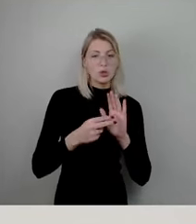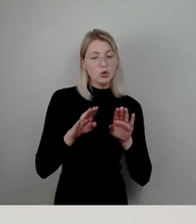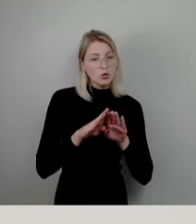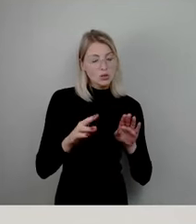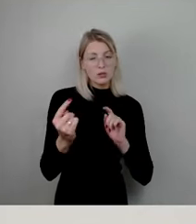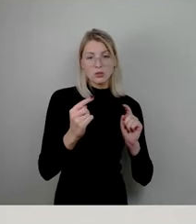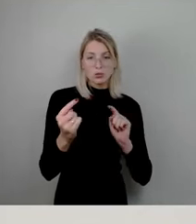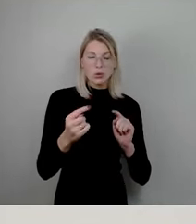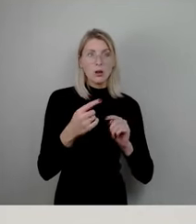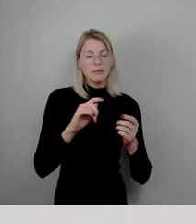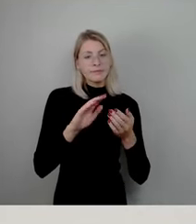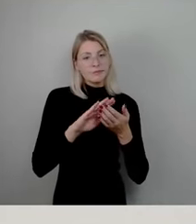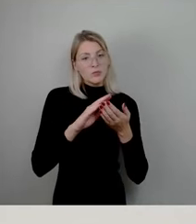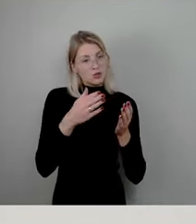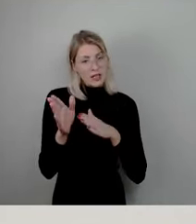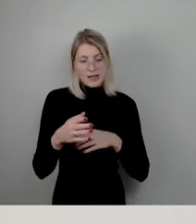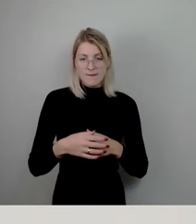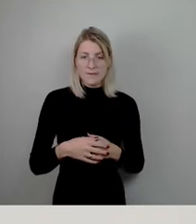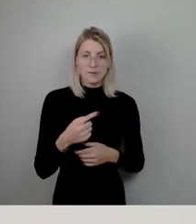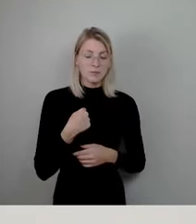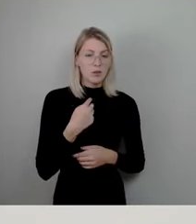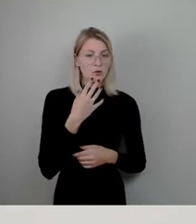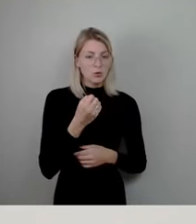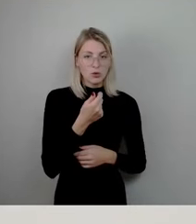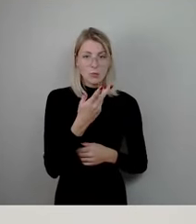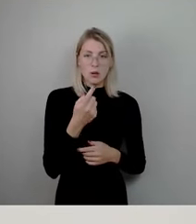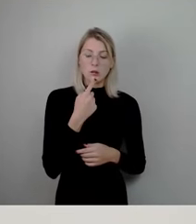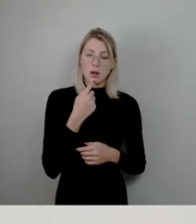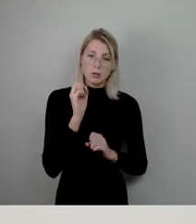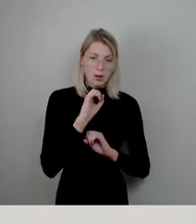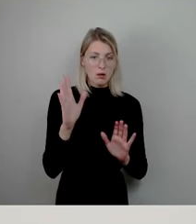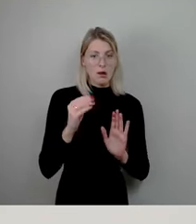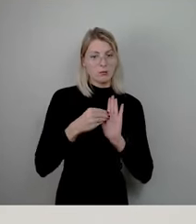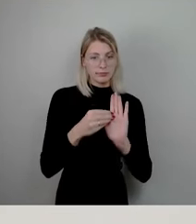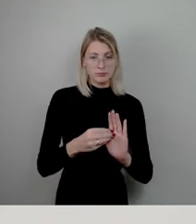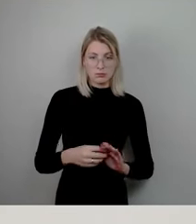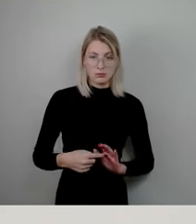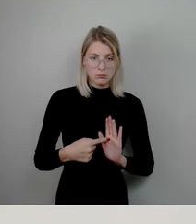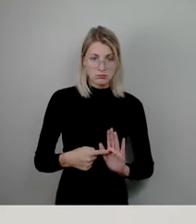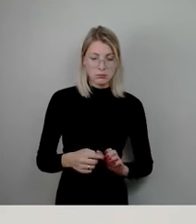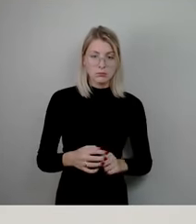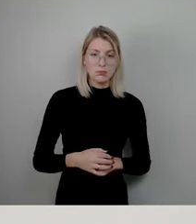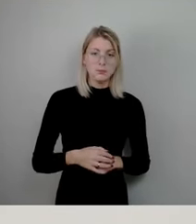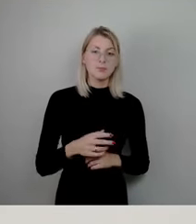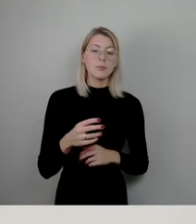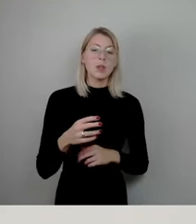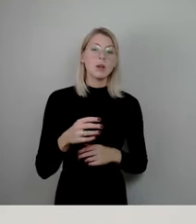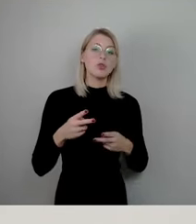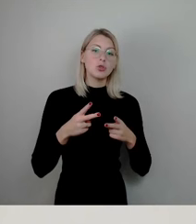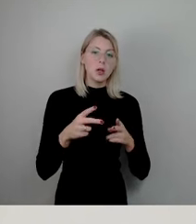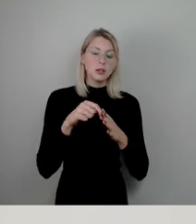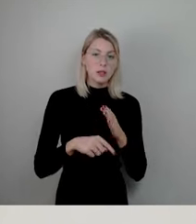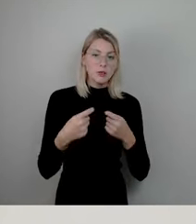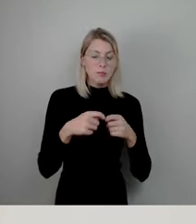worden. Ich will mal ein paar Sachen richtig stellen und einordnen. Die getätigte Aussage des Straßentiefbeamts müsste im Haushalt